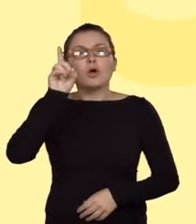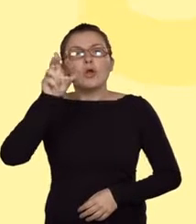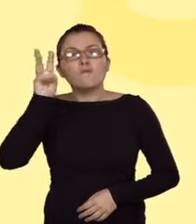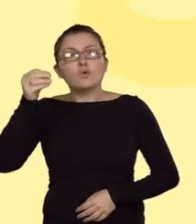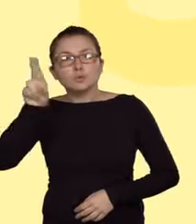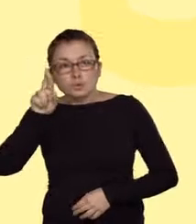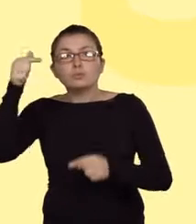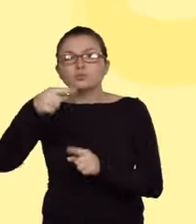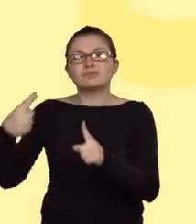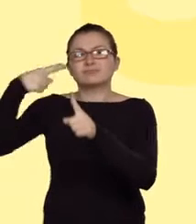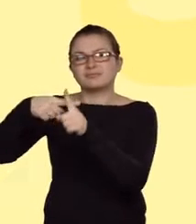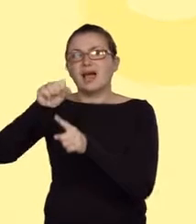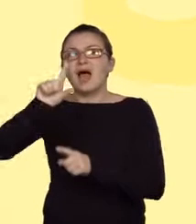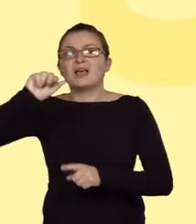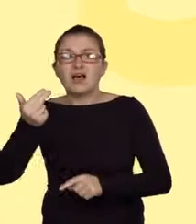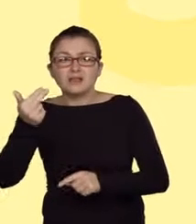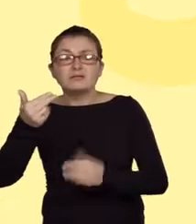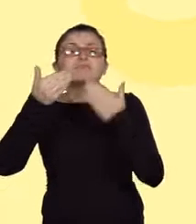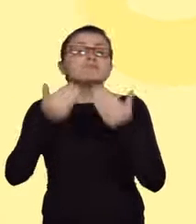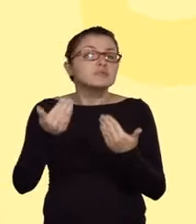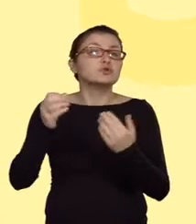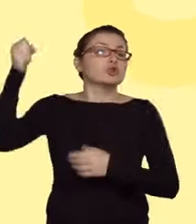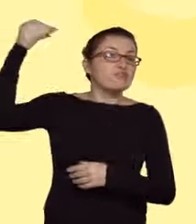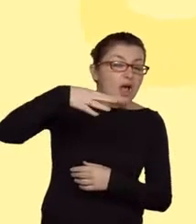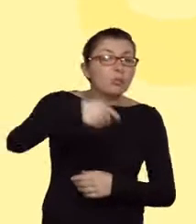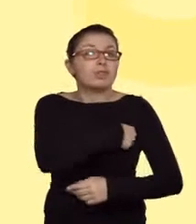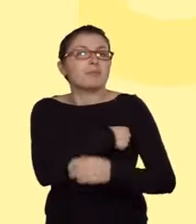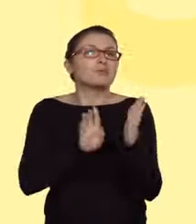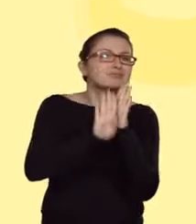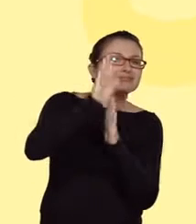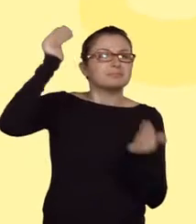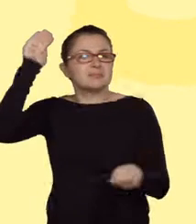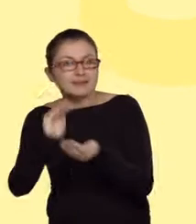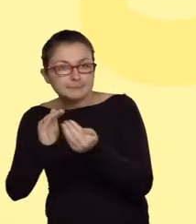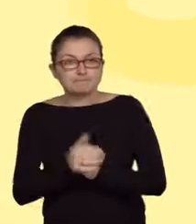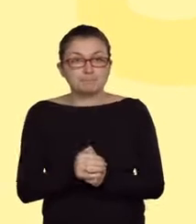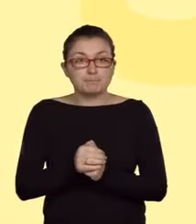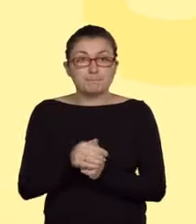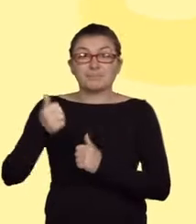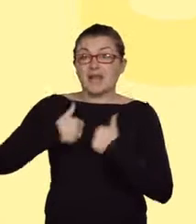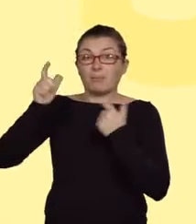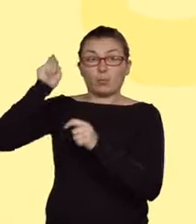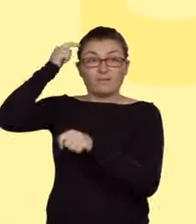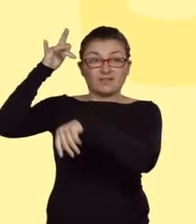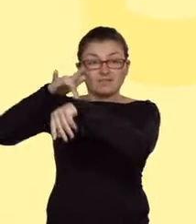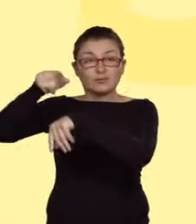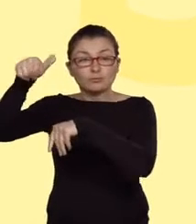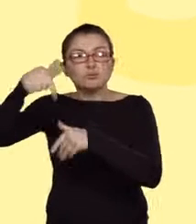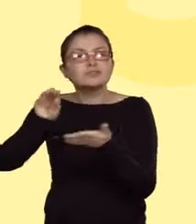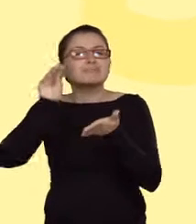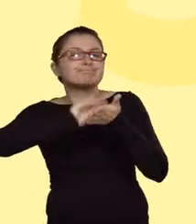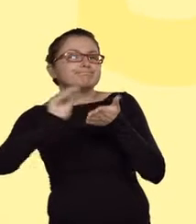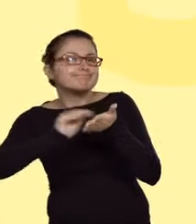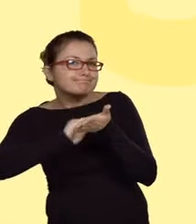świetle lub w podwyższonej temperaturze. Aby otrzymać pożądany produkt, należy napisać równanie reakcji 2